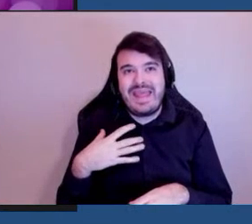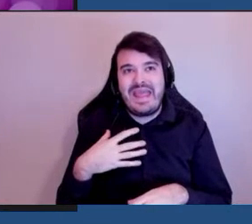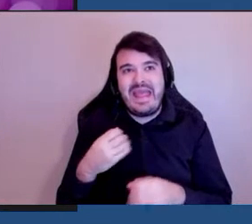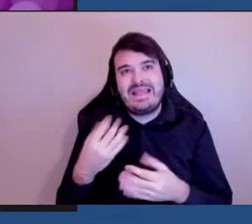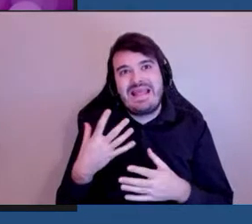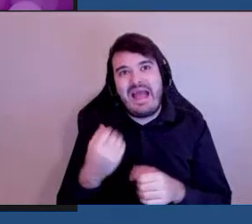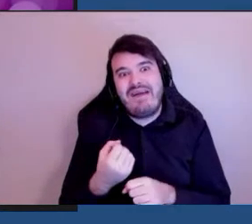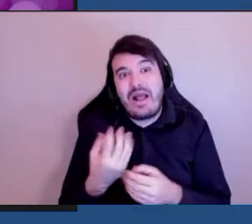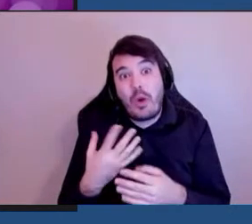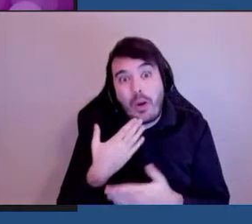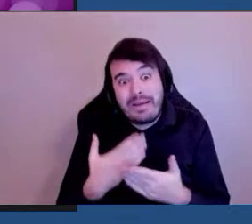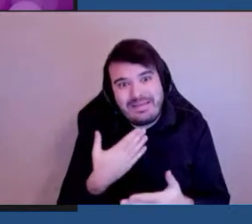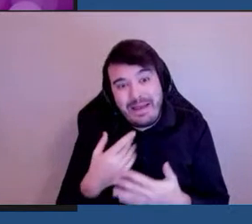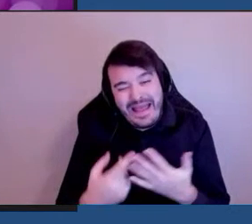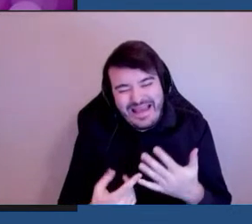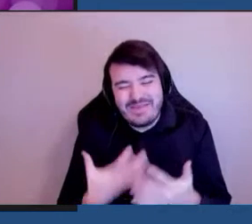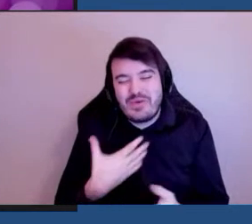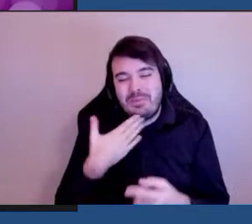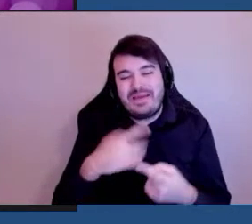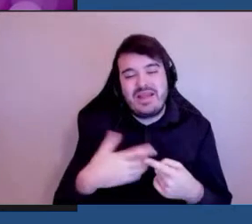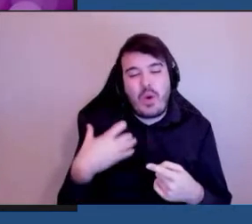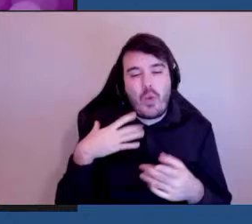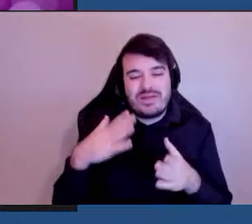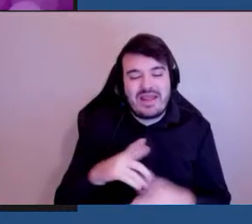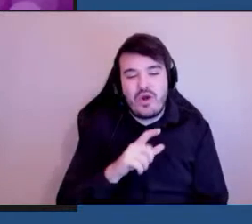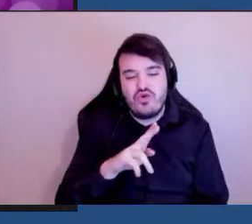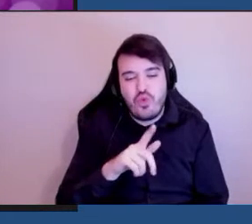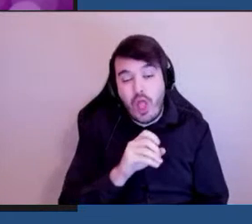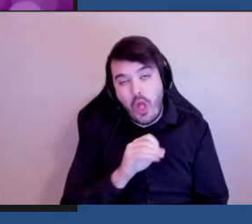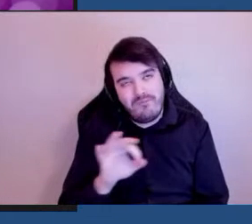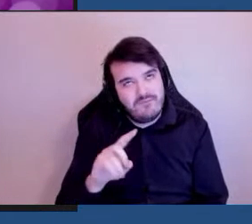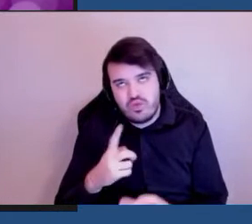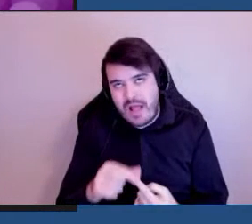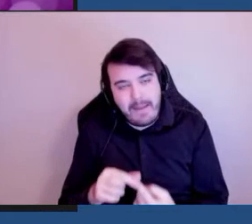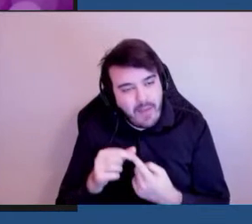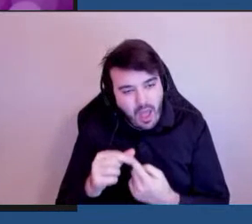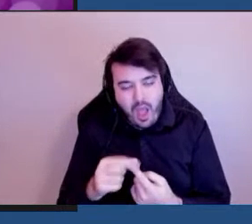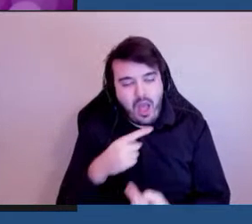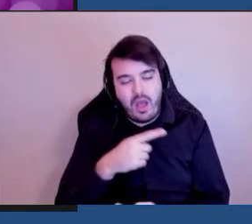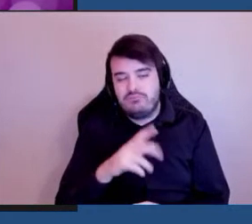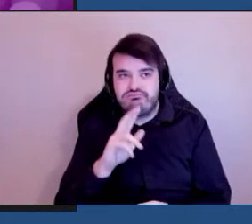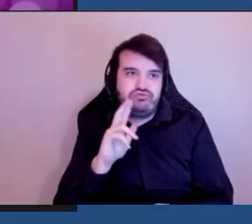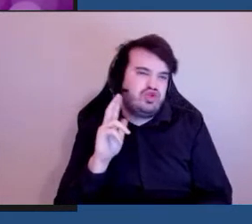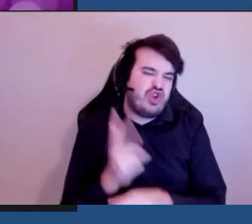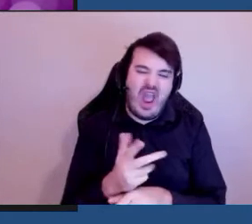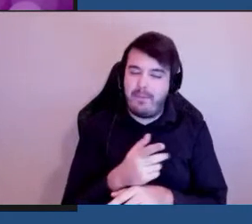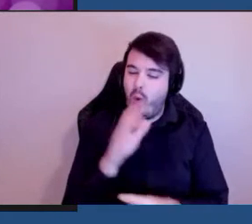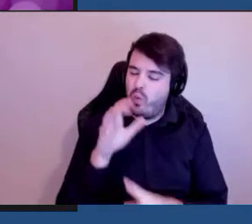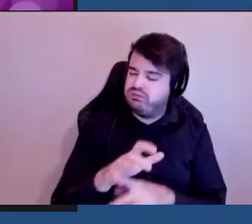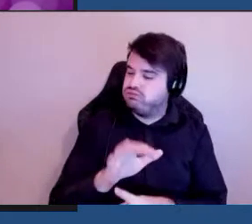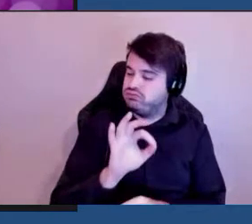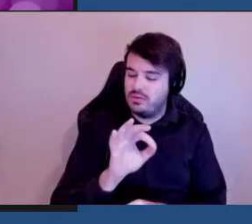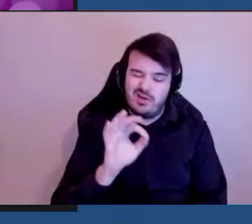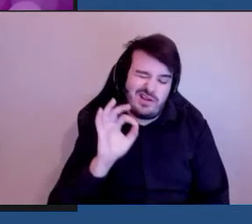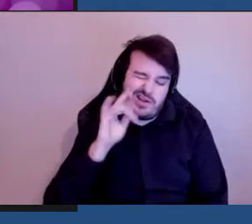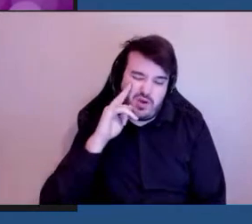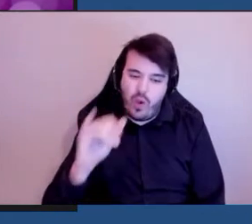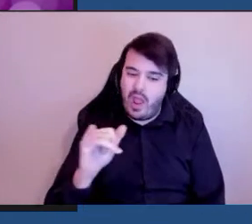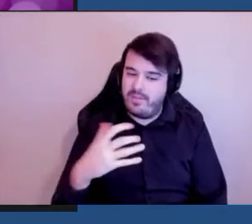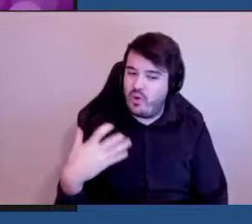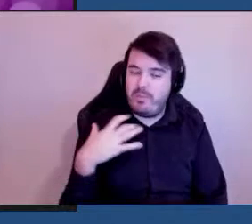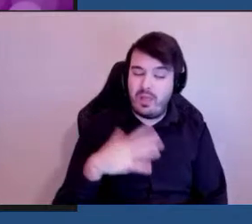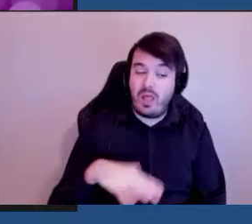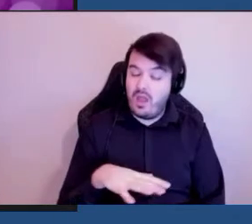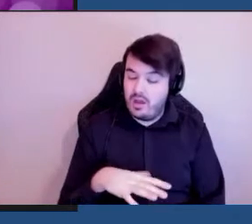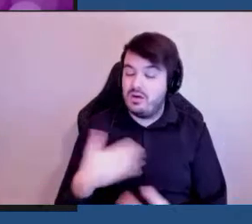remerciements. J'aimerais remercier le conseiller Lelof tout d'abord d'avoir été un champion incroyable de notre comité auprès de ses